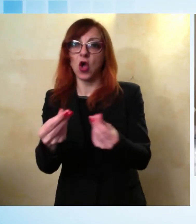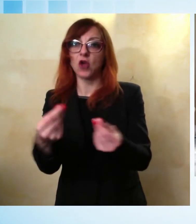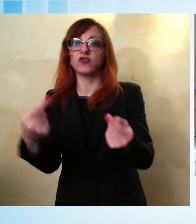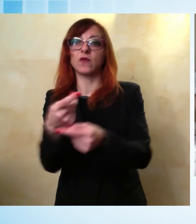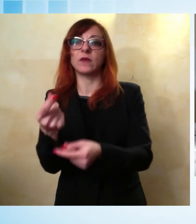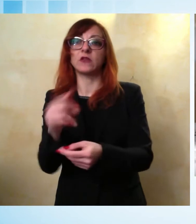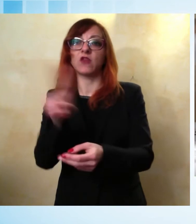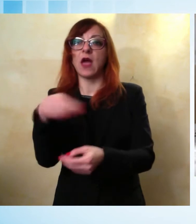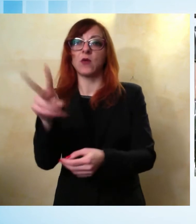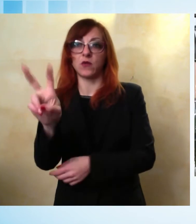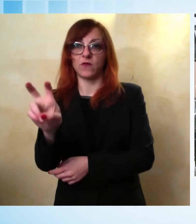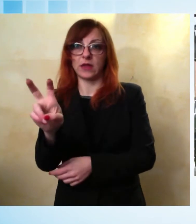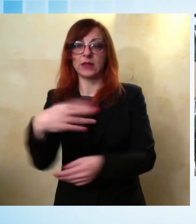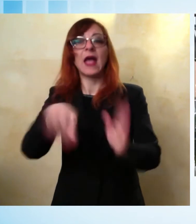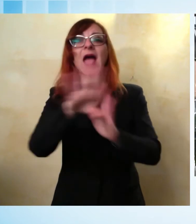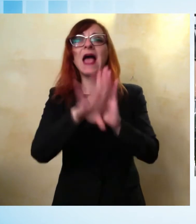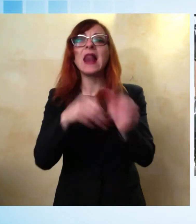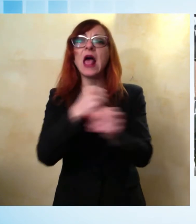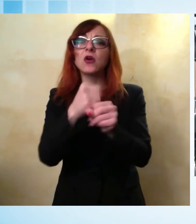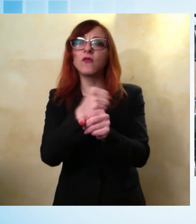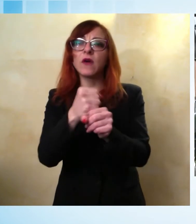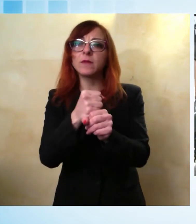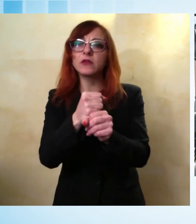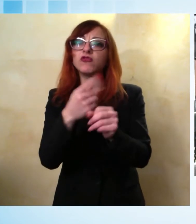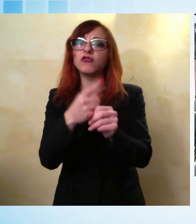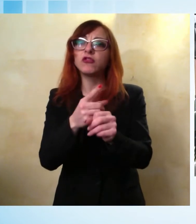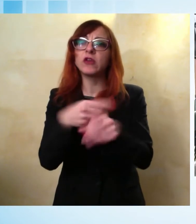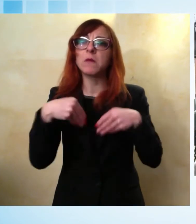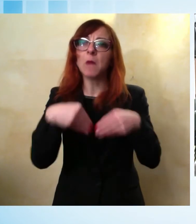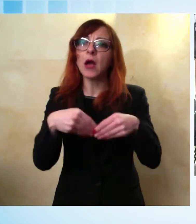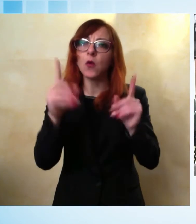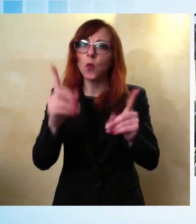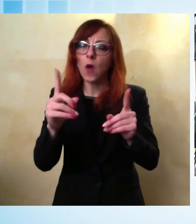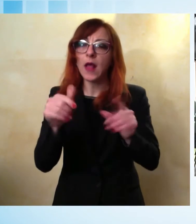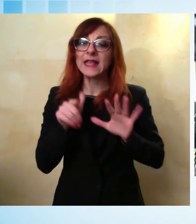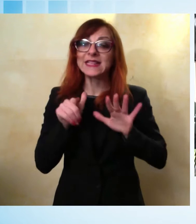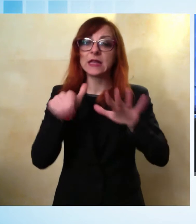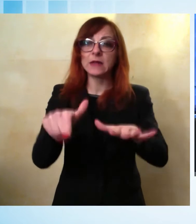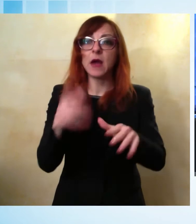'iniziativa sarà pubblicato sul sito della Regione Toscana entro la prossima settimana.